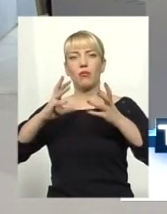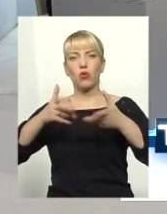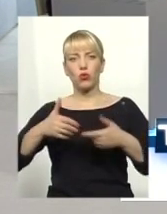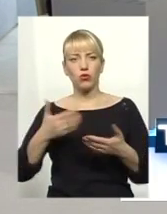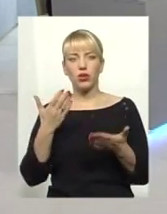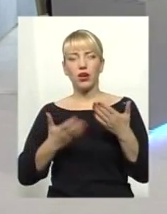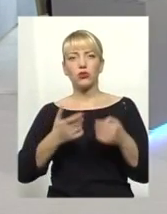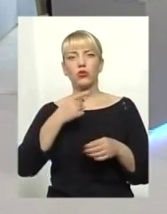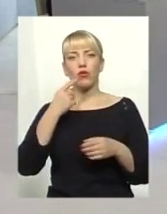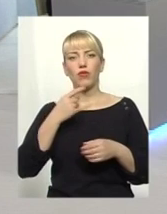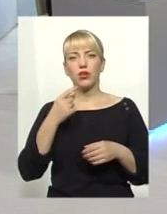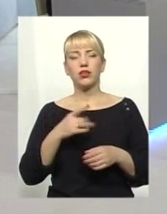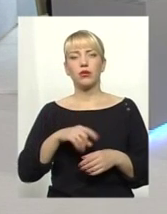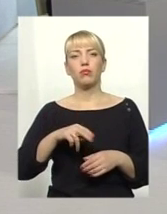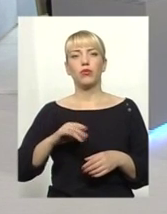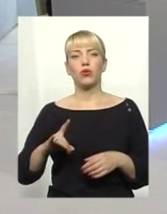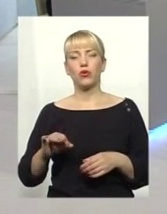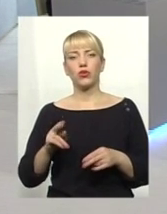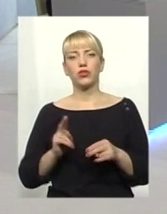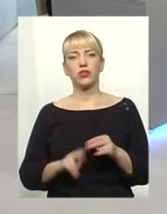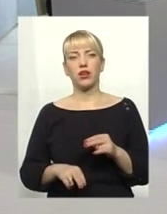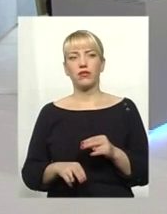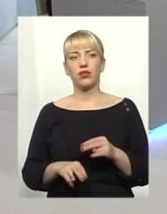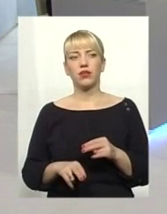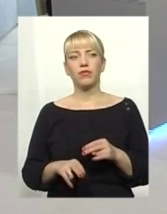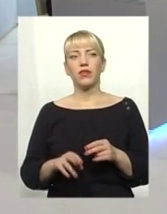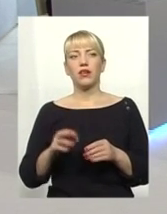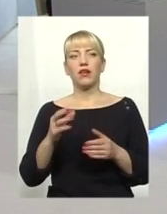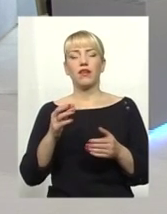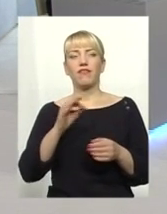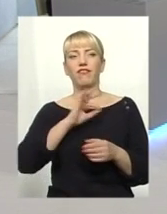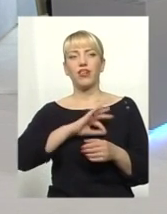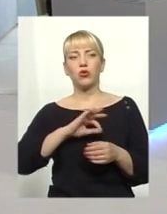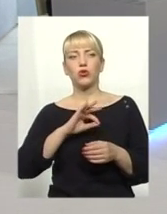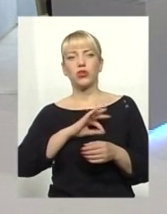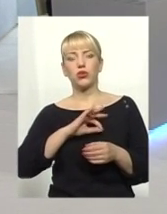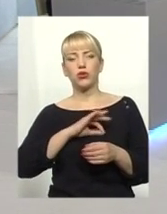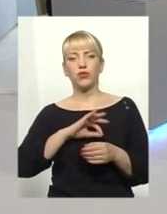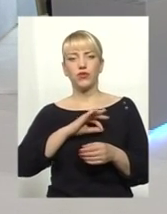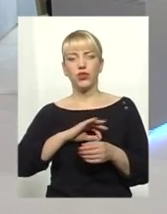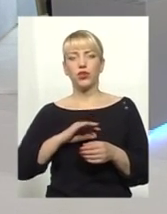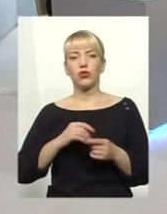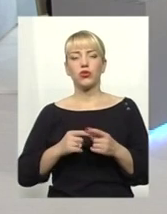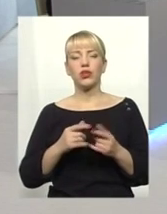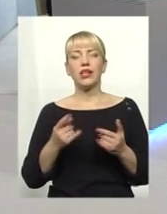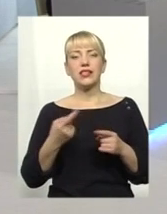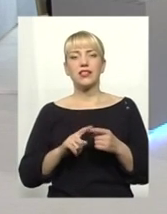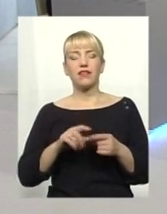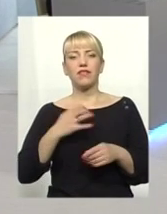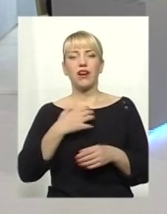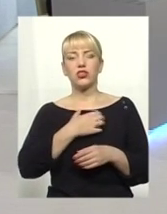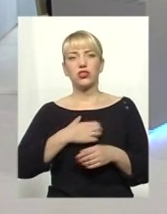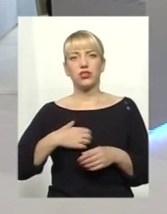говорити дійсно про кінцевих вигодонабувачів з юридичних осіб, то це дуже важливо, тому що